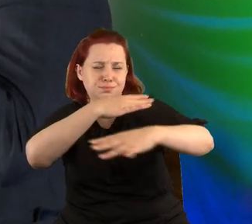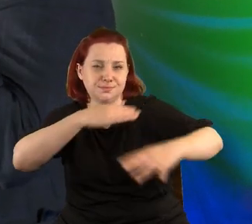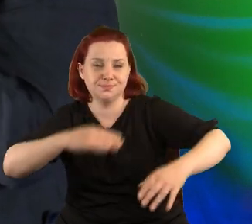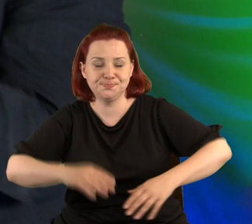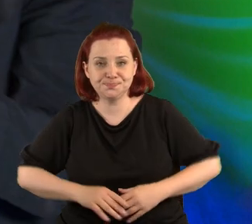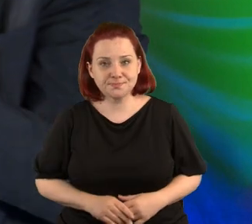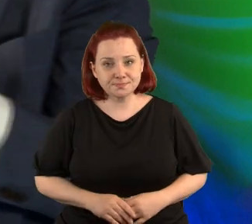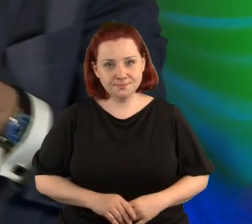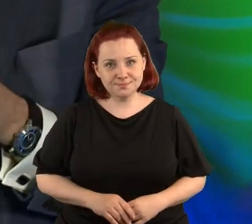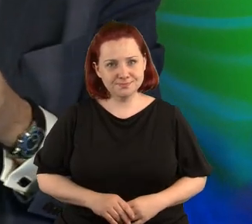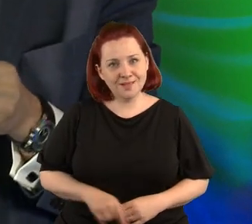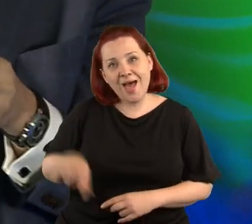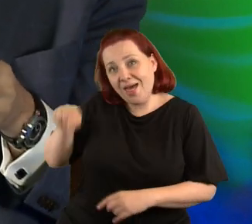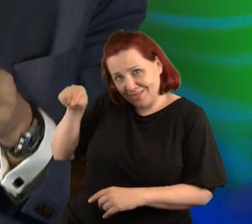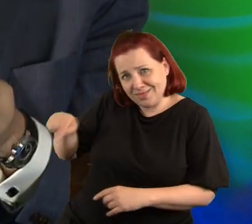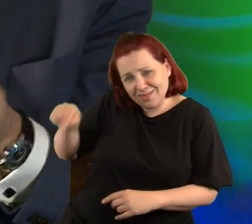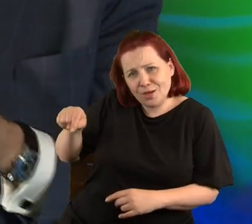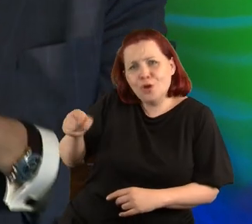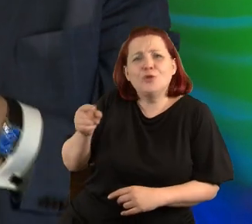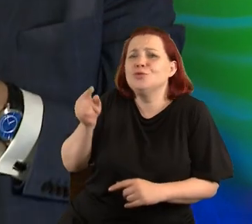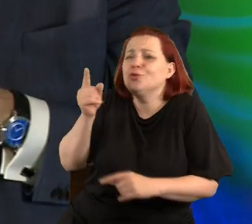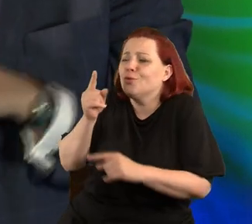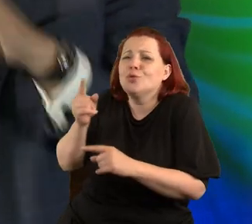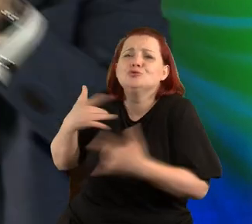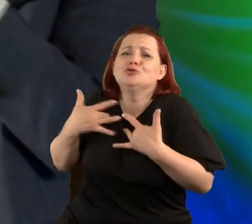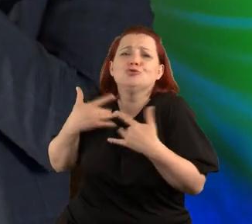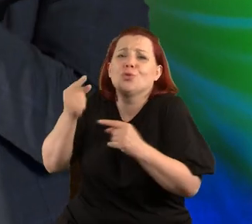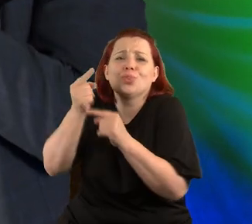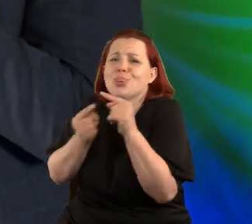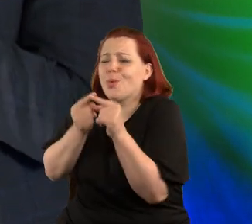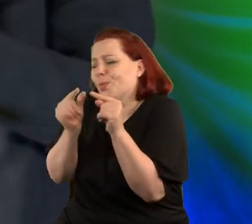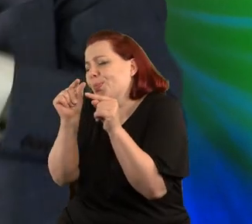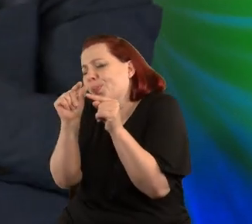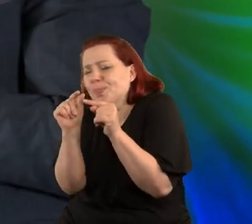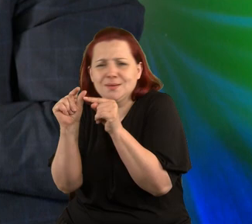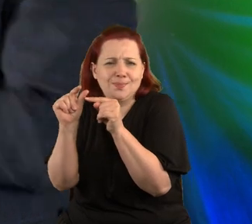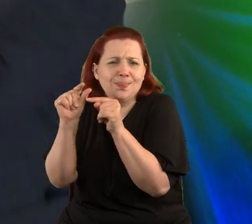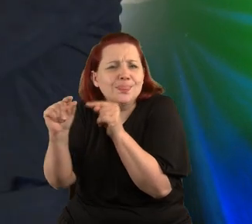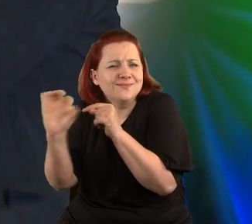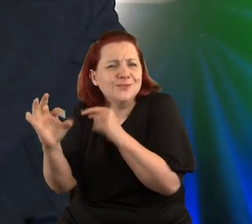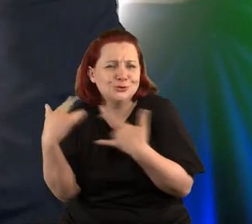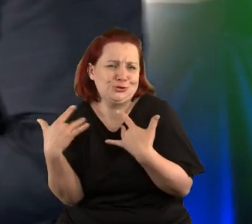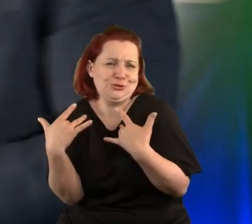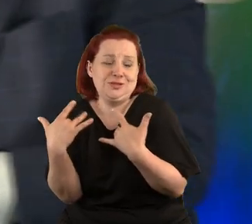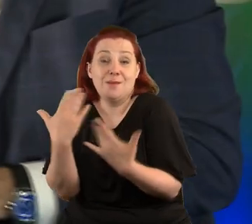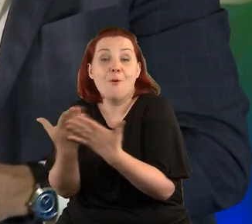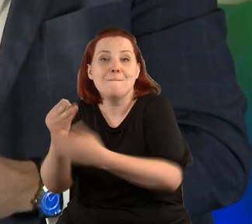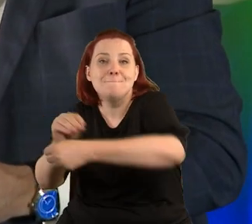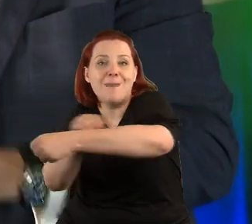Ty, synku, istniejesz tak o drobinkę, tak o troszeczkę, ponieważ materia,